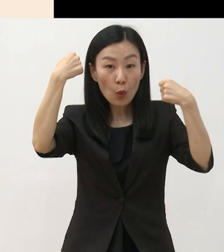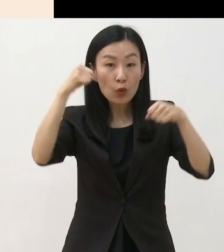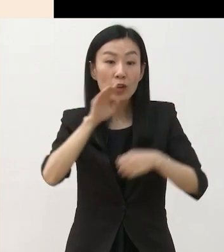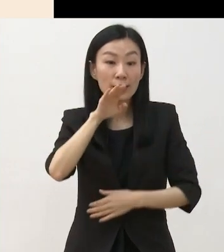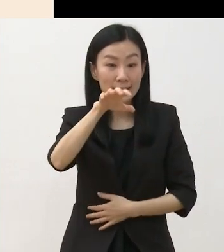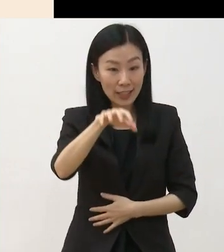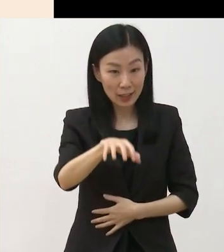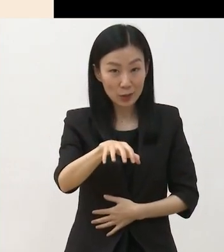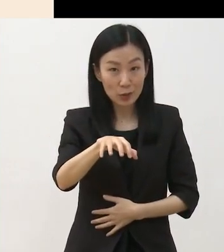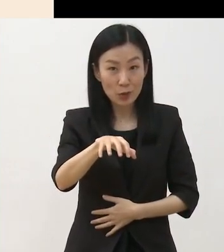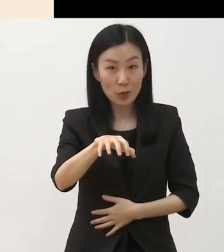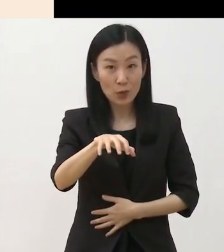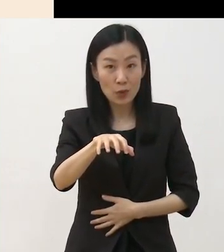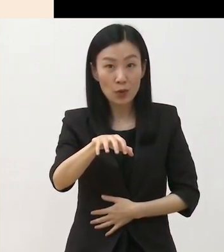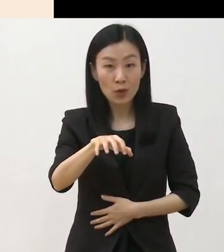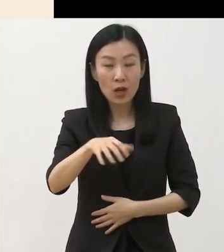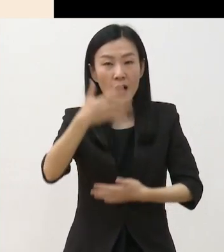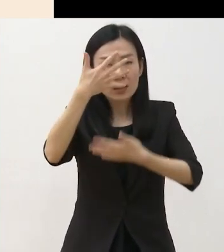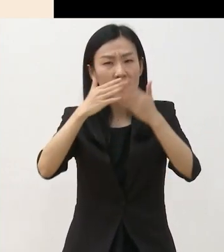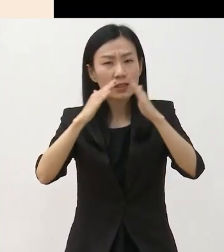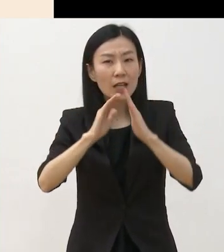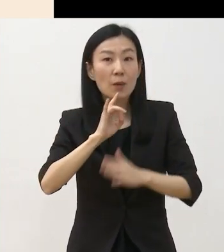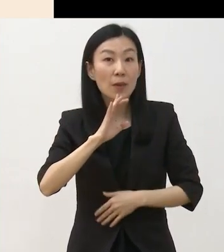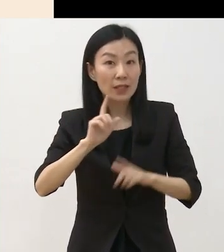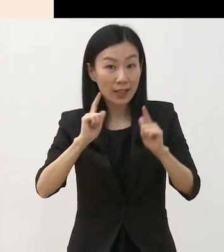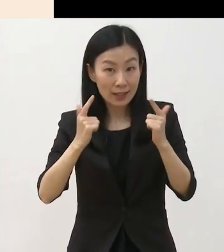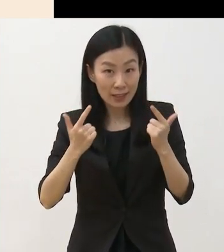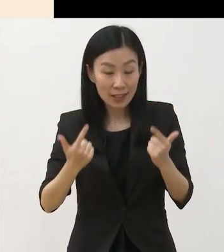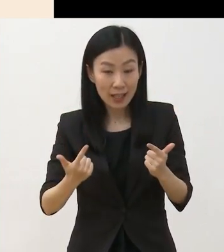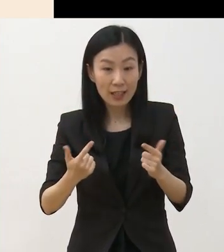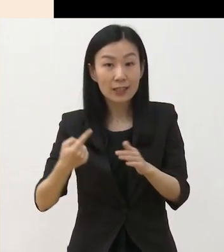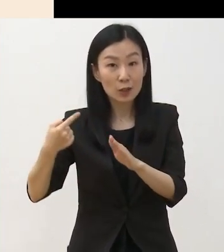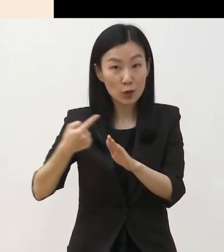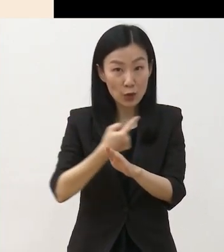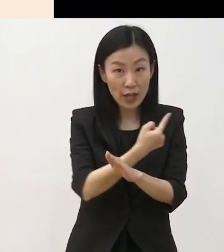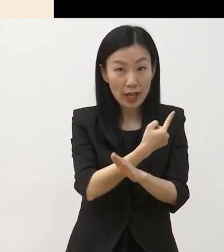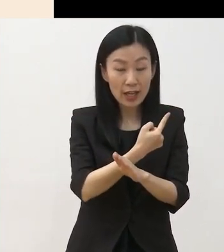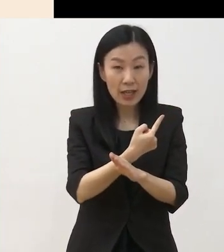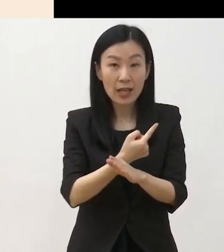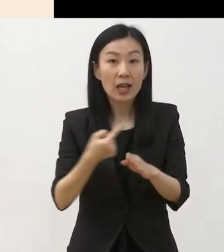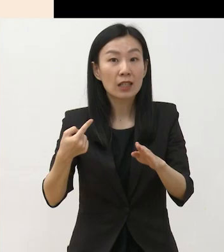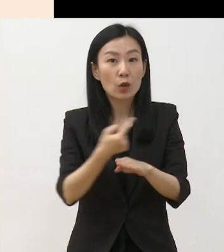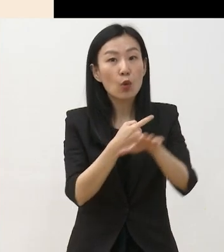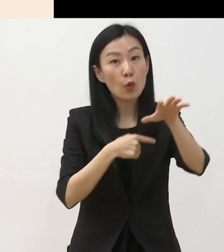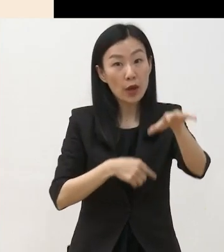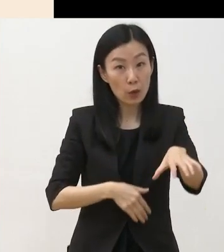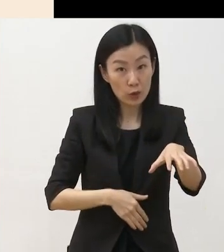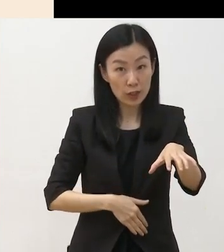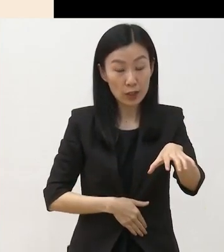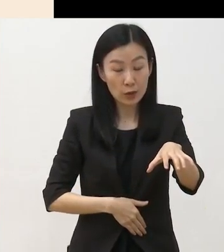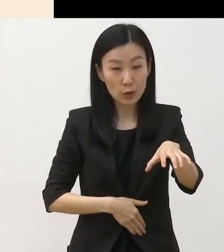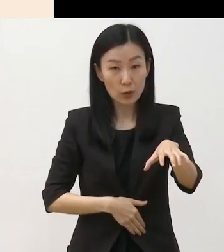극장만이 아닌 극장 외의 실외 장소에서도